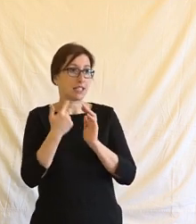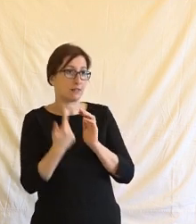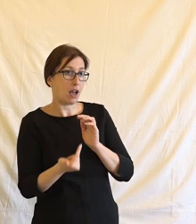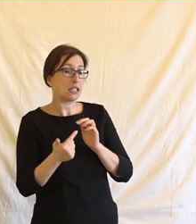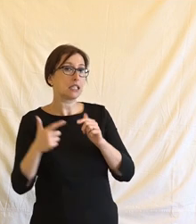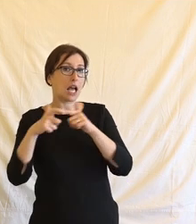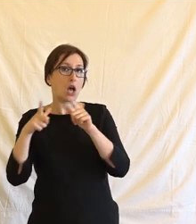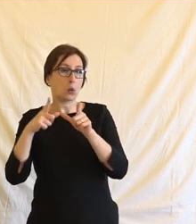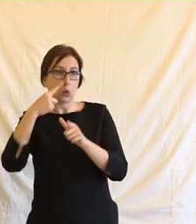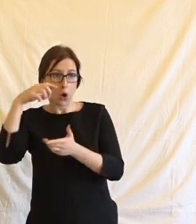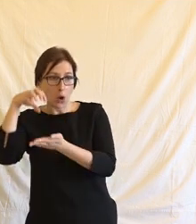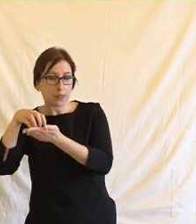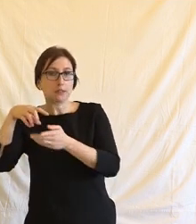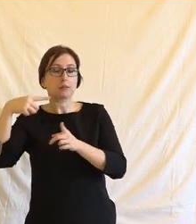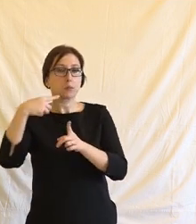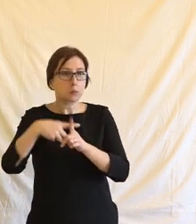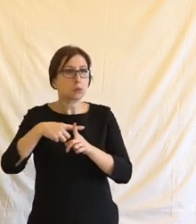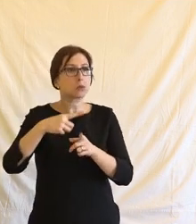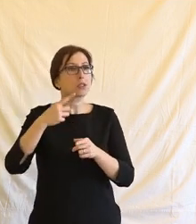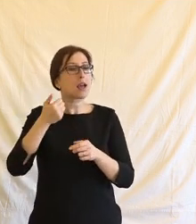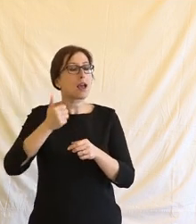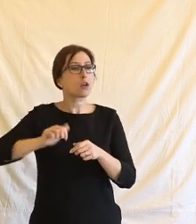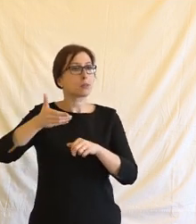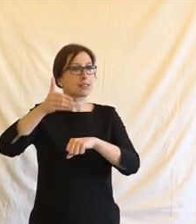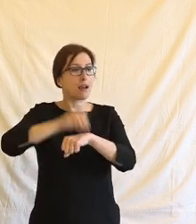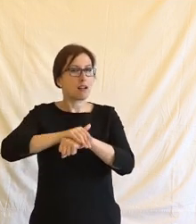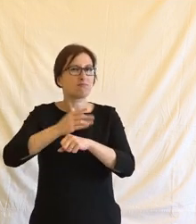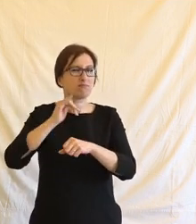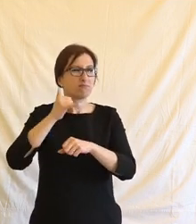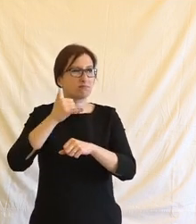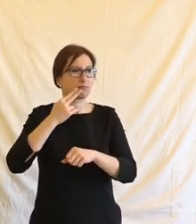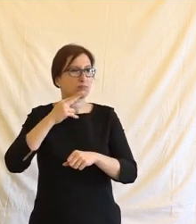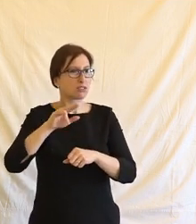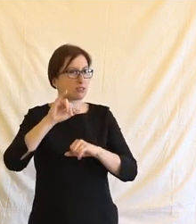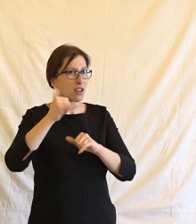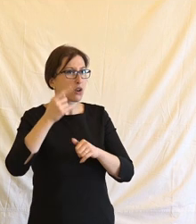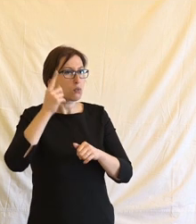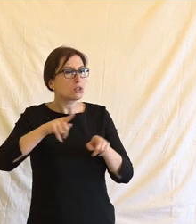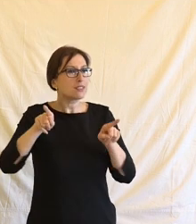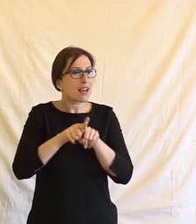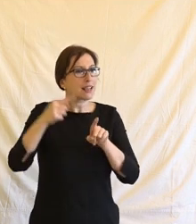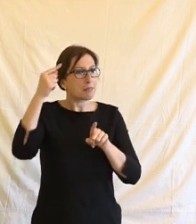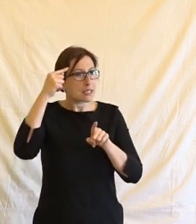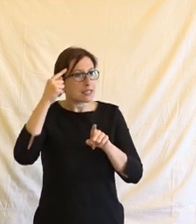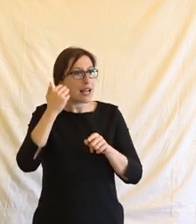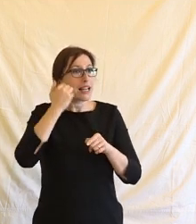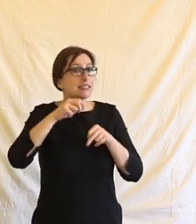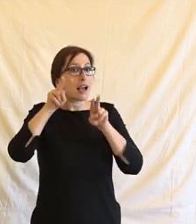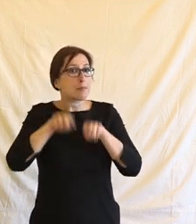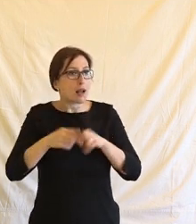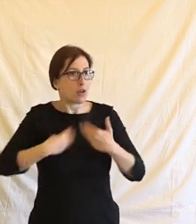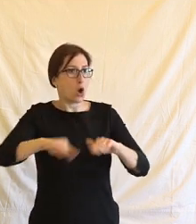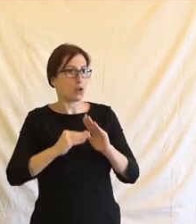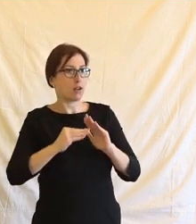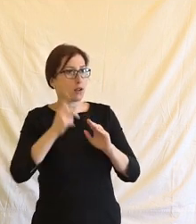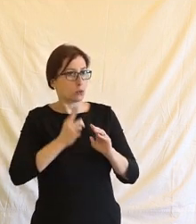Evropská komise, tak třeba Evropská rada připouštět, že musíme mít některé regulace, které právě zabrání tomu,